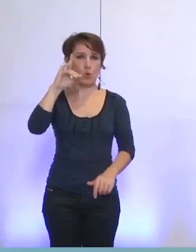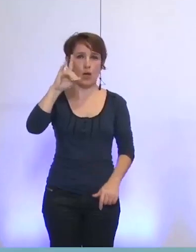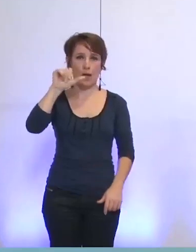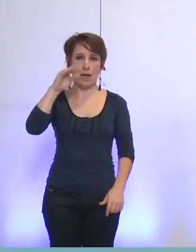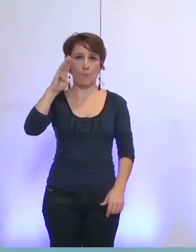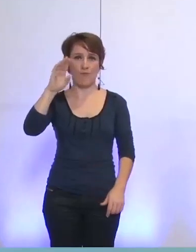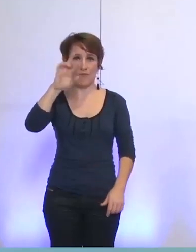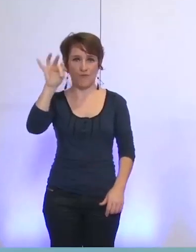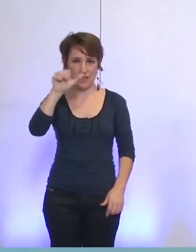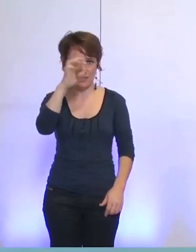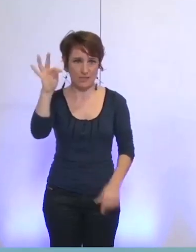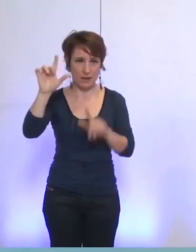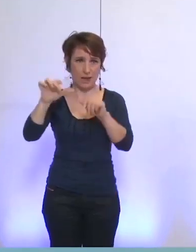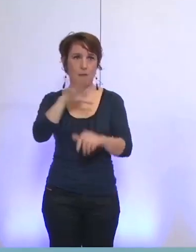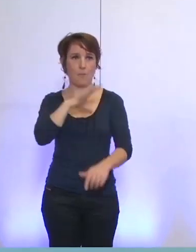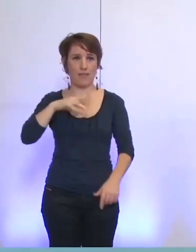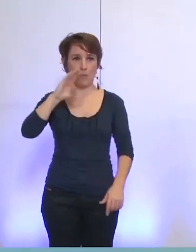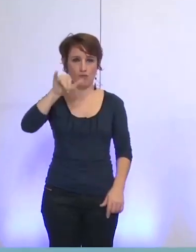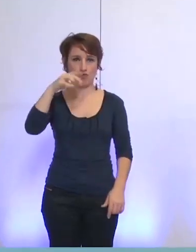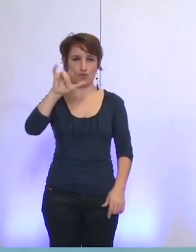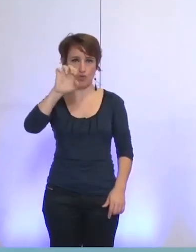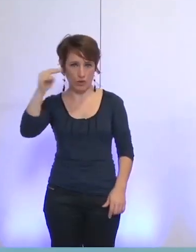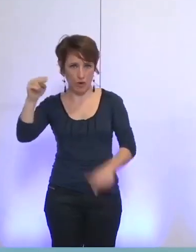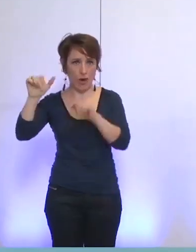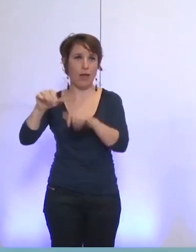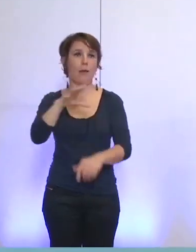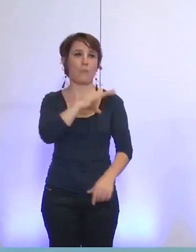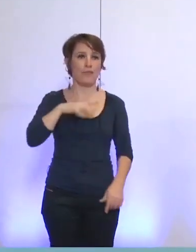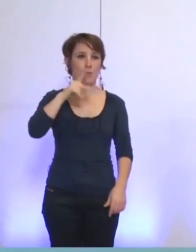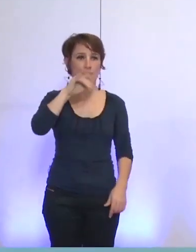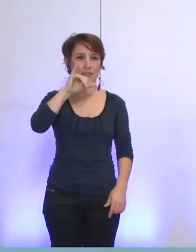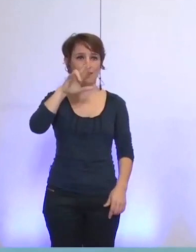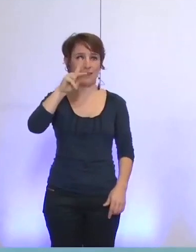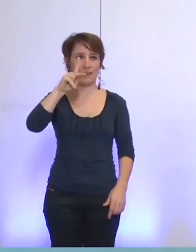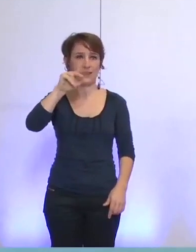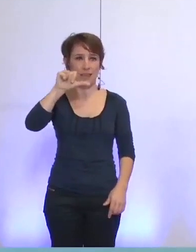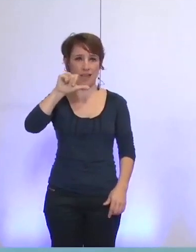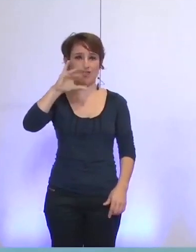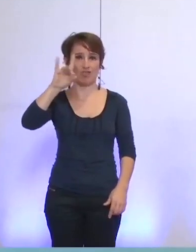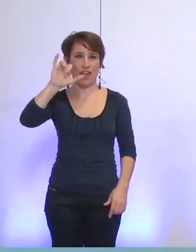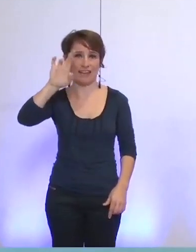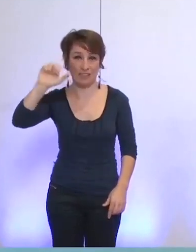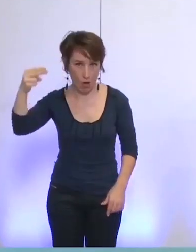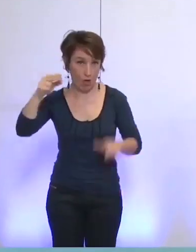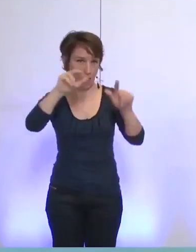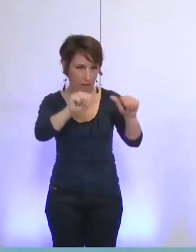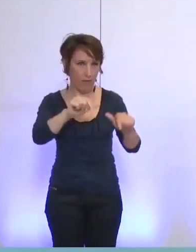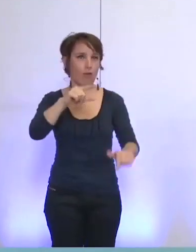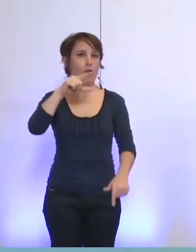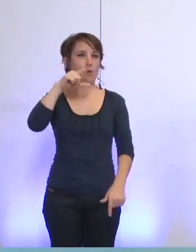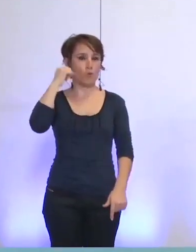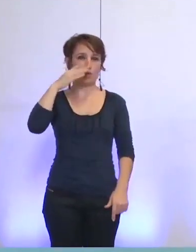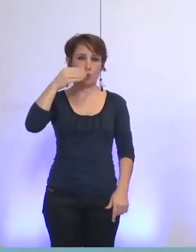Martine Julien, Claire Kirkach-Sharian, pardon Claire, Raphaël Marguet,